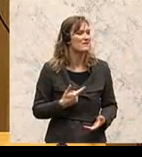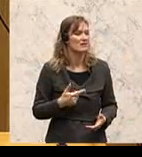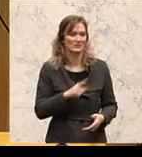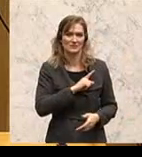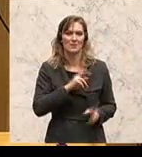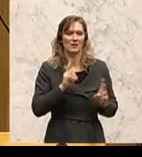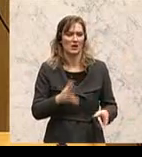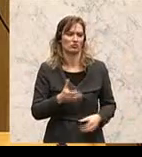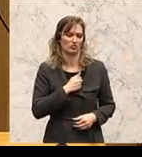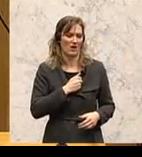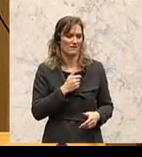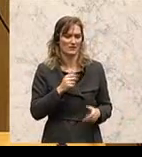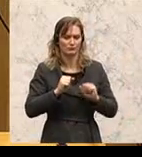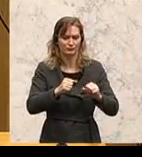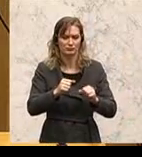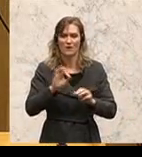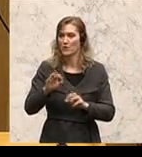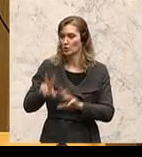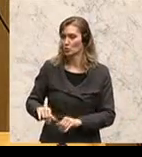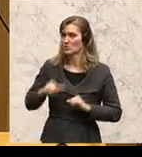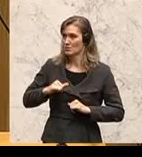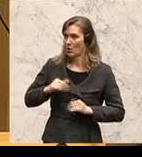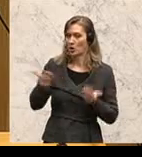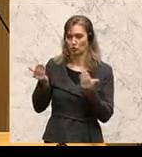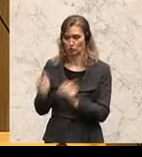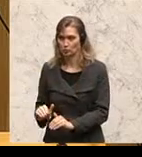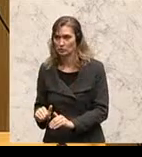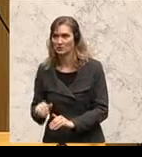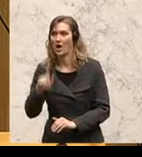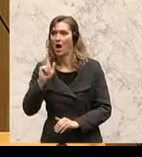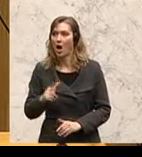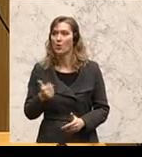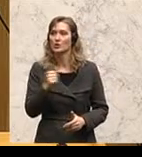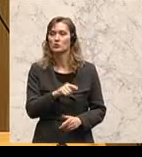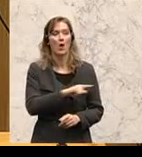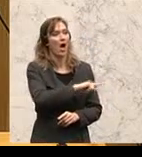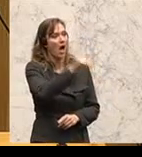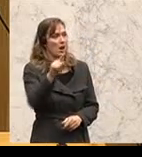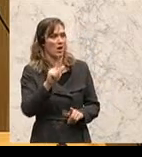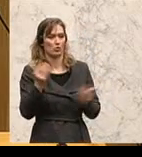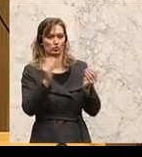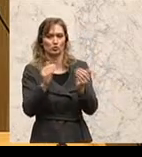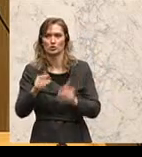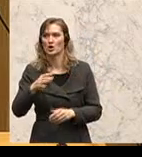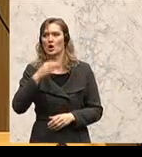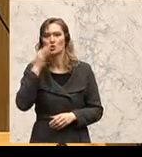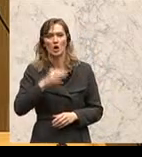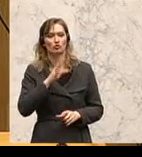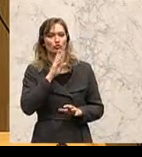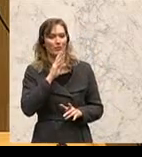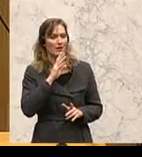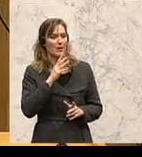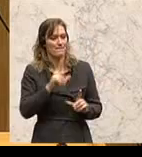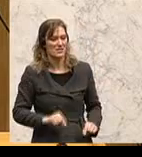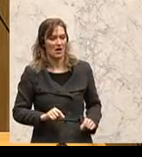nicht nur für Südtirol eine Schutzmachtfunktion darstellen sollten, sondern für alle deutschsprachigen Minderheiten, egal ob in